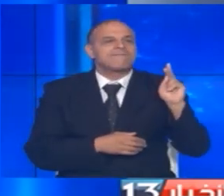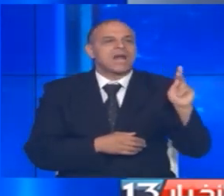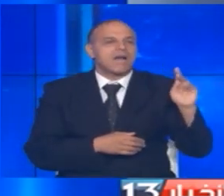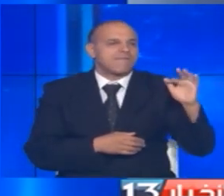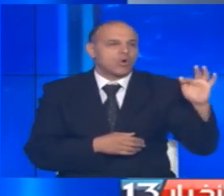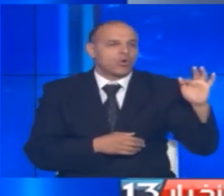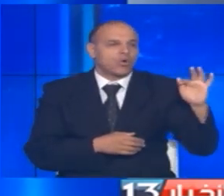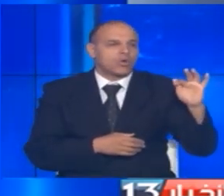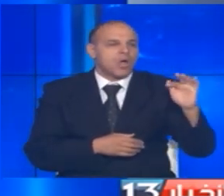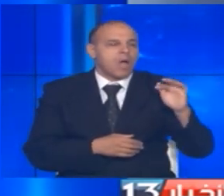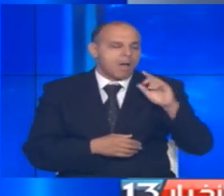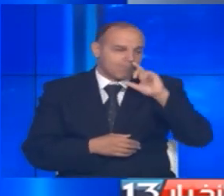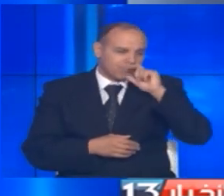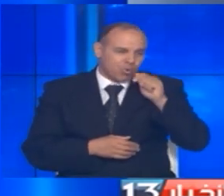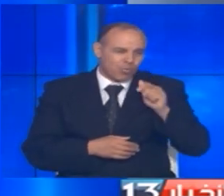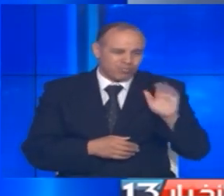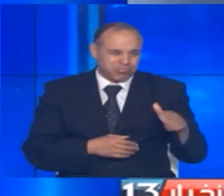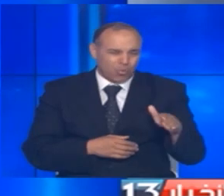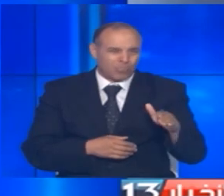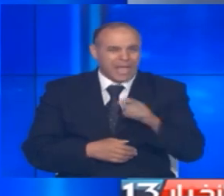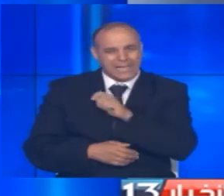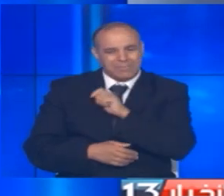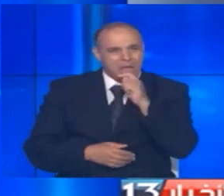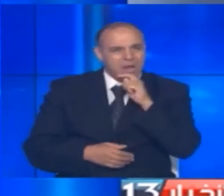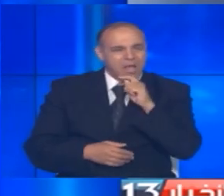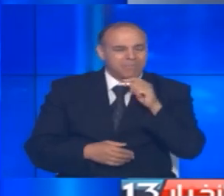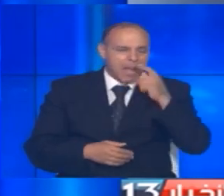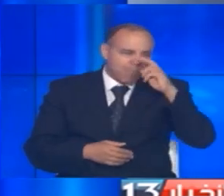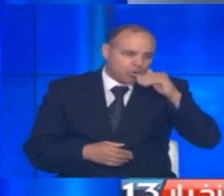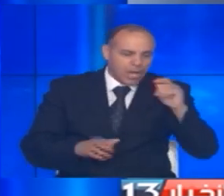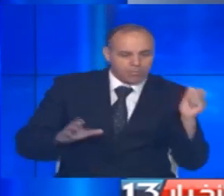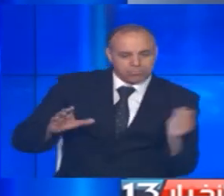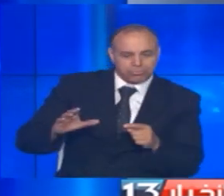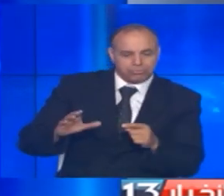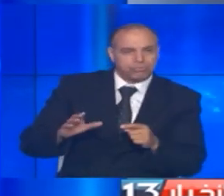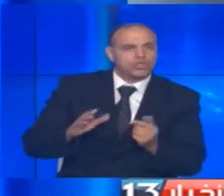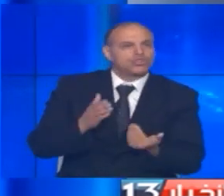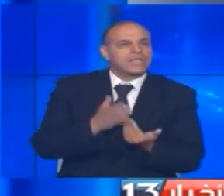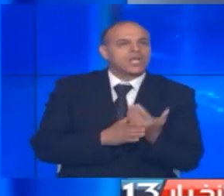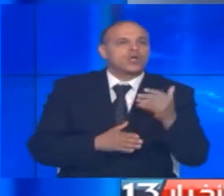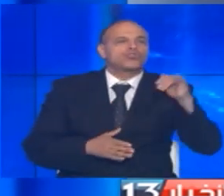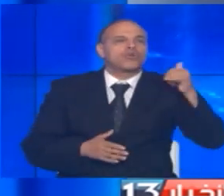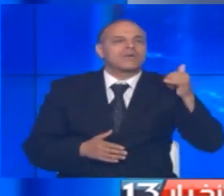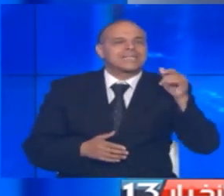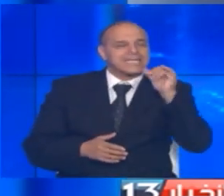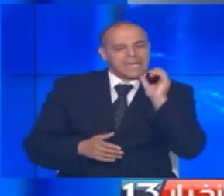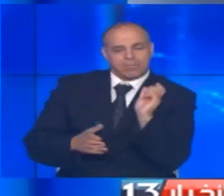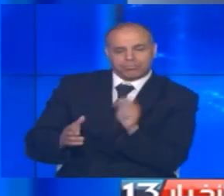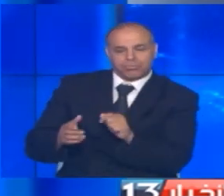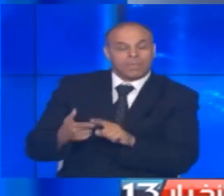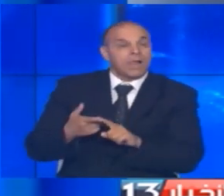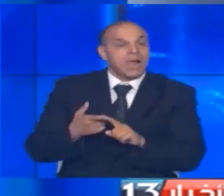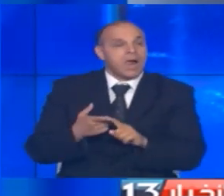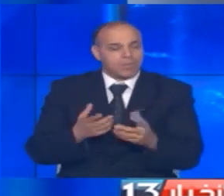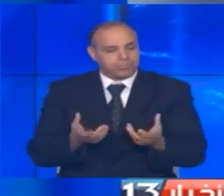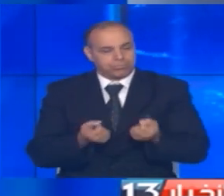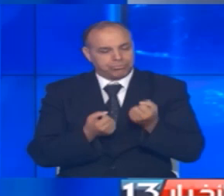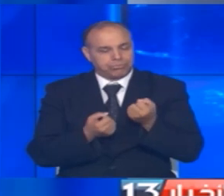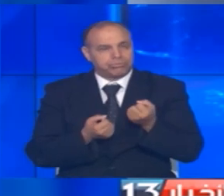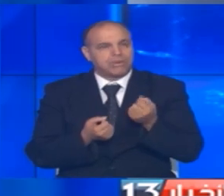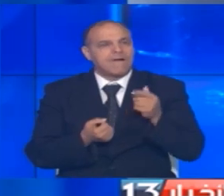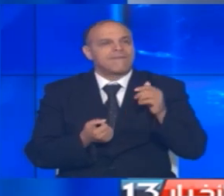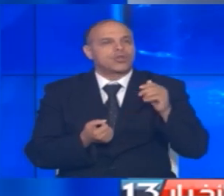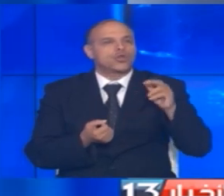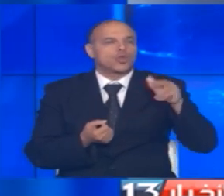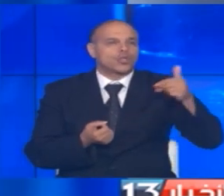وأحرز النجم البرتغالي كريستانو رونالدو أول أهدافه مع ناديه الجديد جوفانتس الإيطالي فيما انقذ فينورد